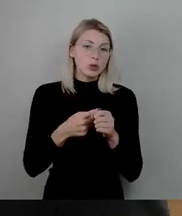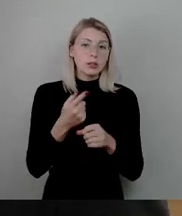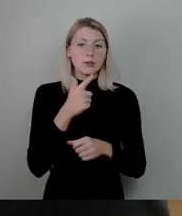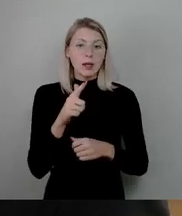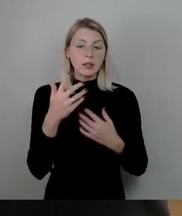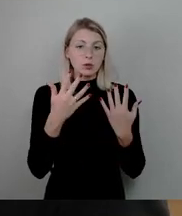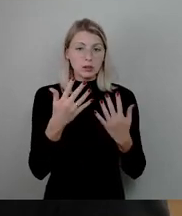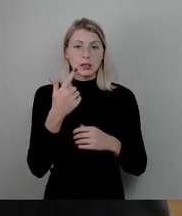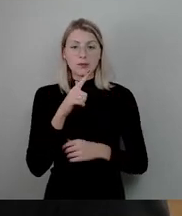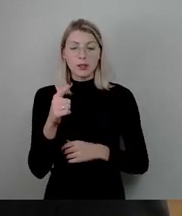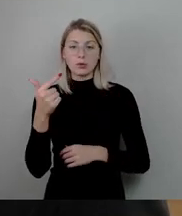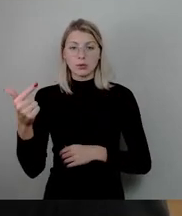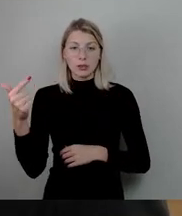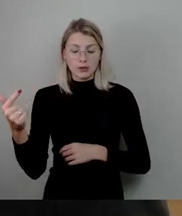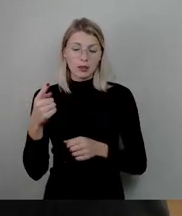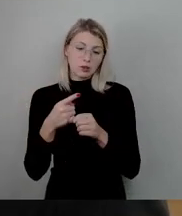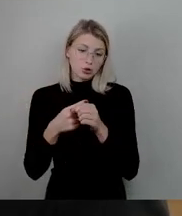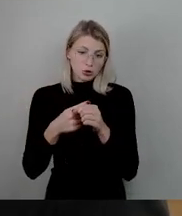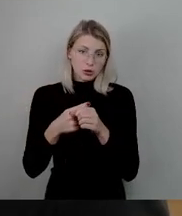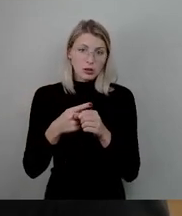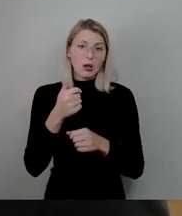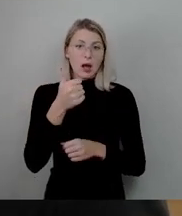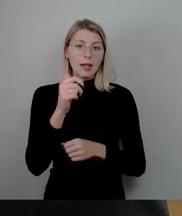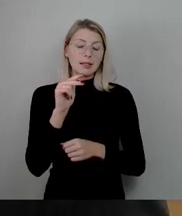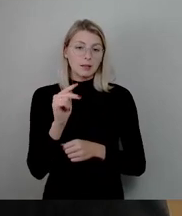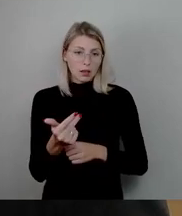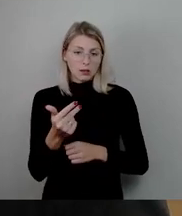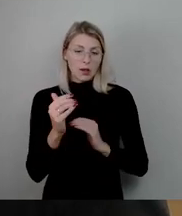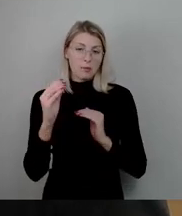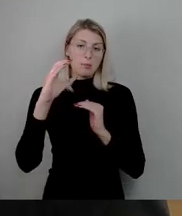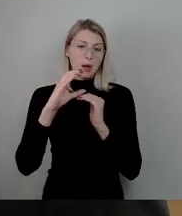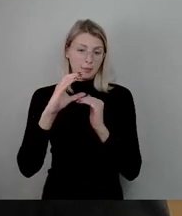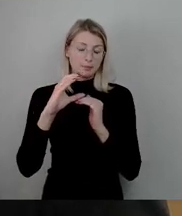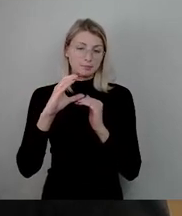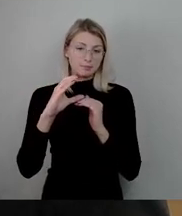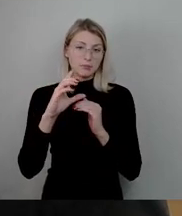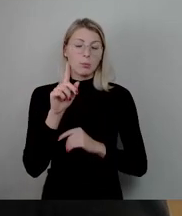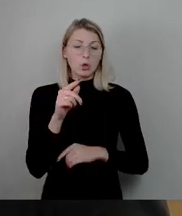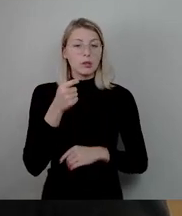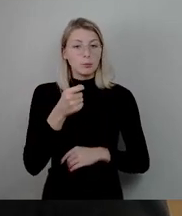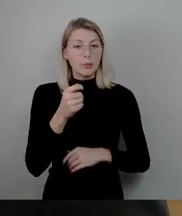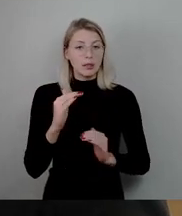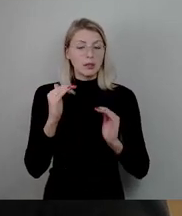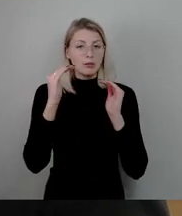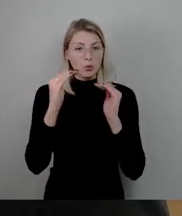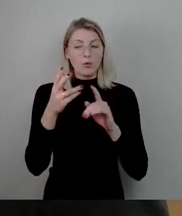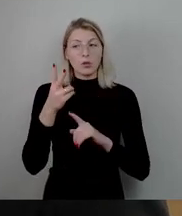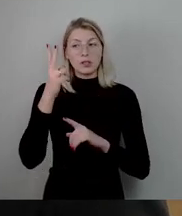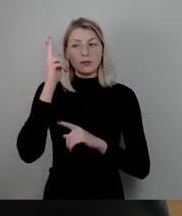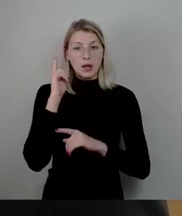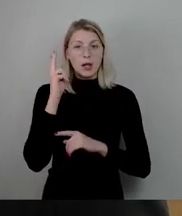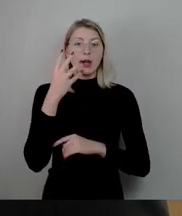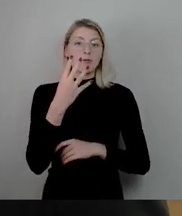um etwa ein Drittel gestiegen. Damit lag das Mietniveau in der Stadt vor zwei Jahren knapp vier Prozent